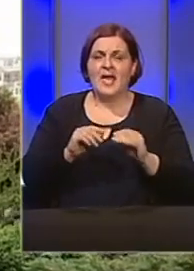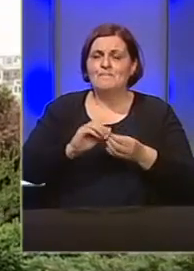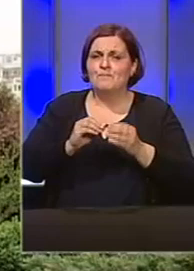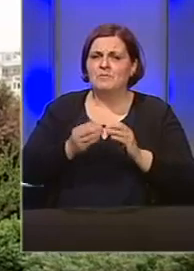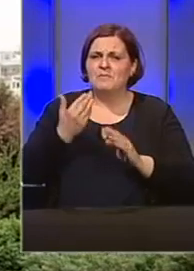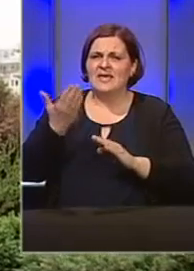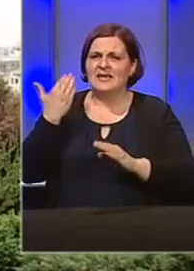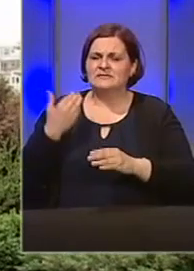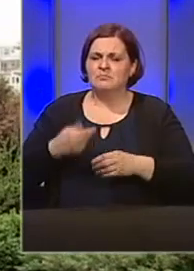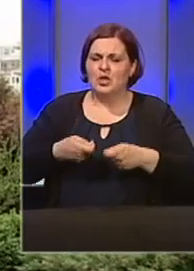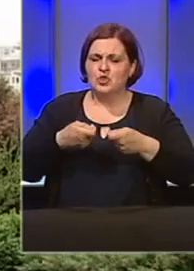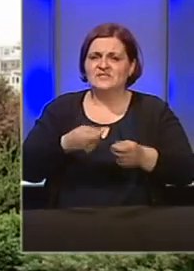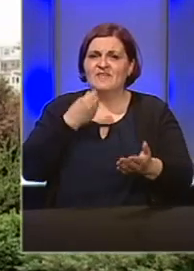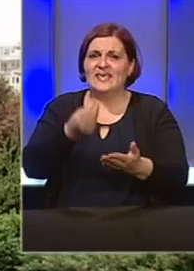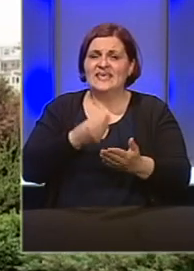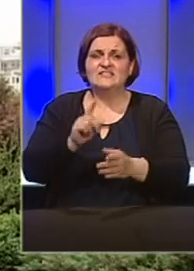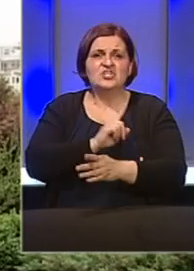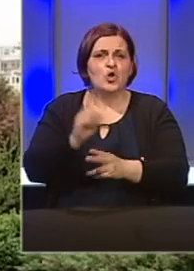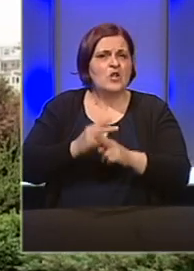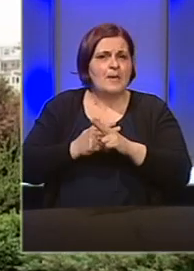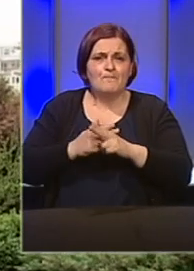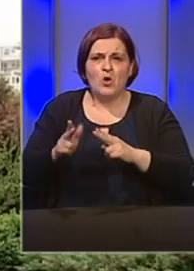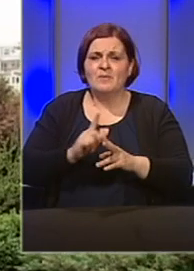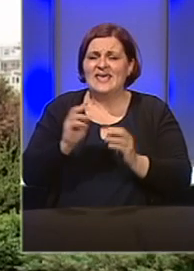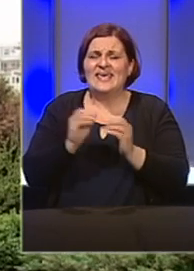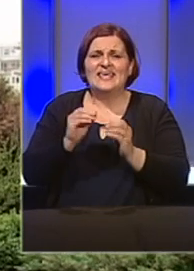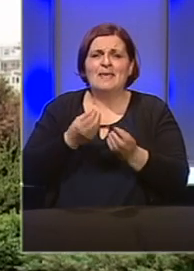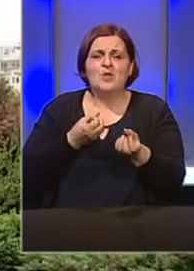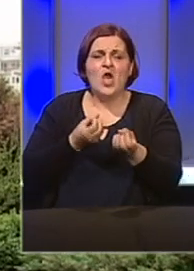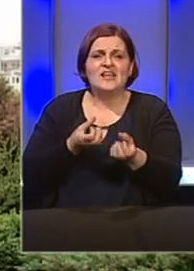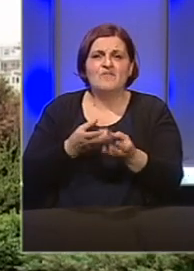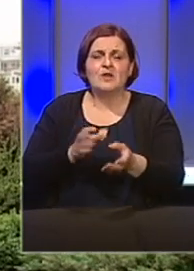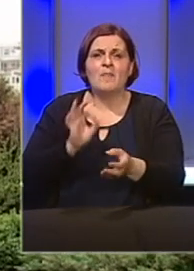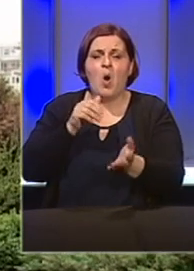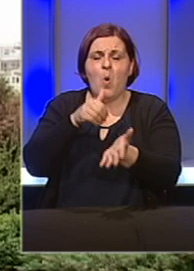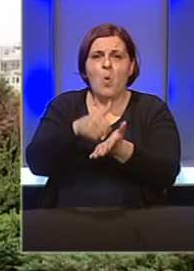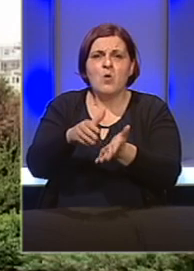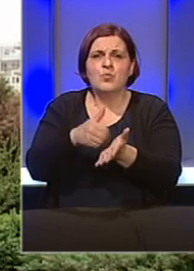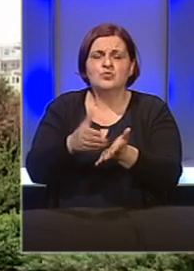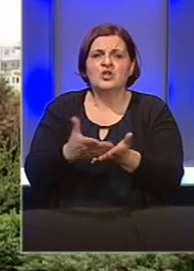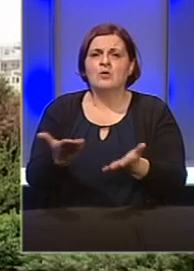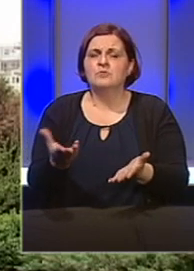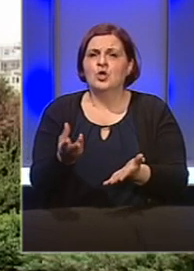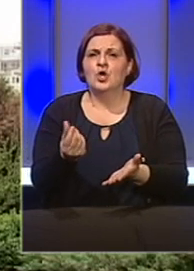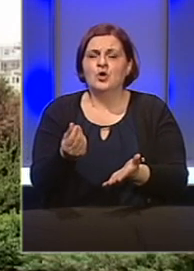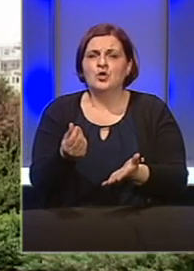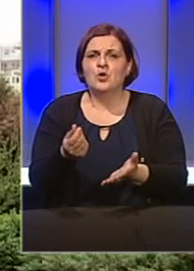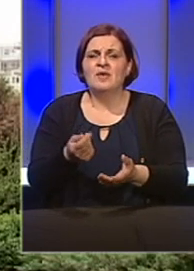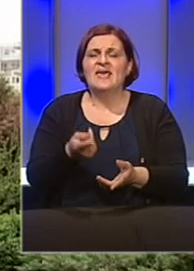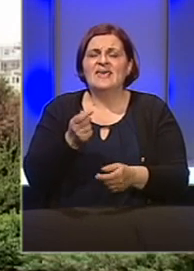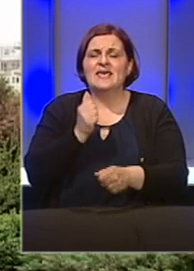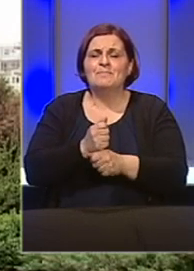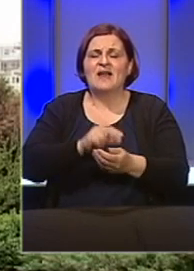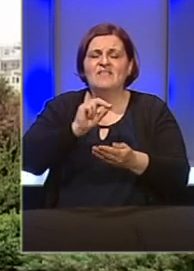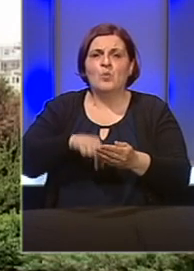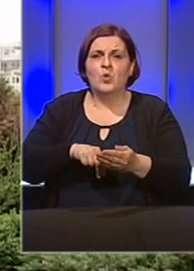bio ranije dostavljeni izvještaj koji nije bio potpun i nije sadržavao informacije o utrošku količine novca i sklapanju pojedinih